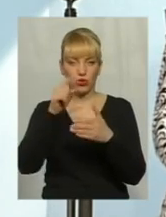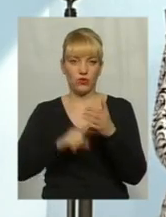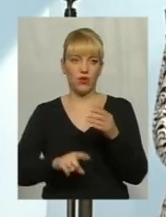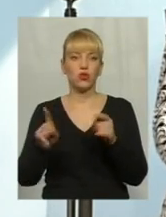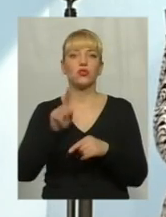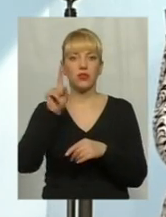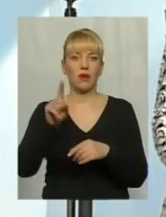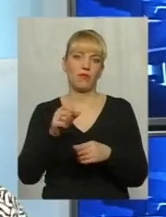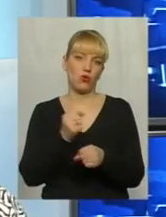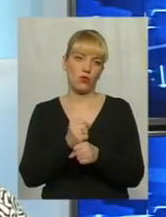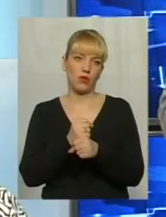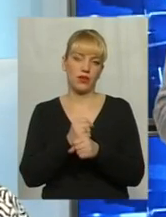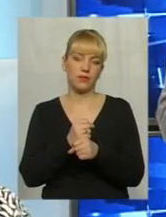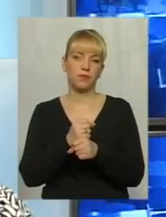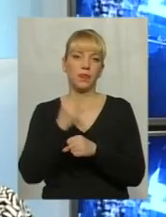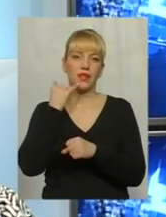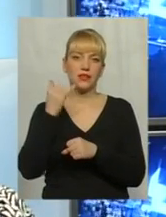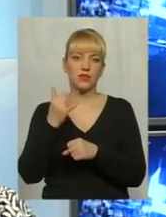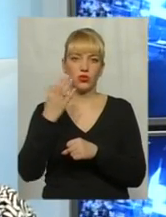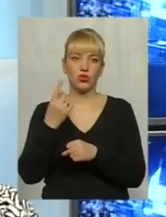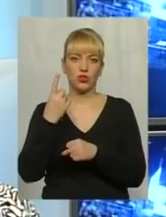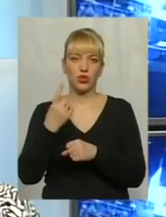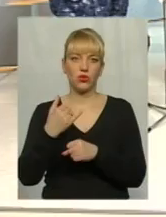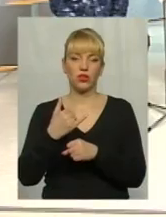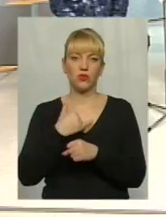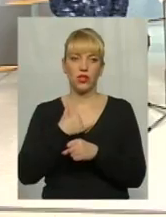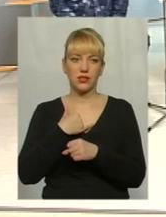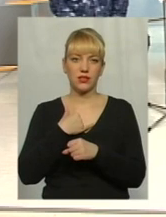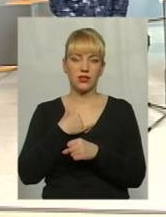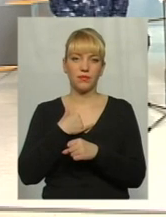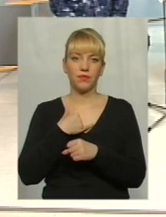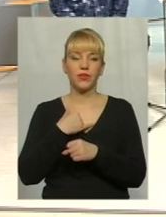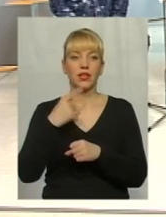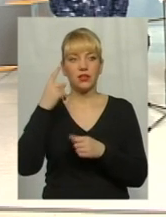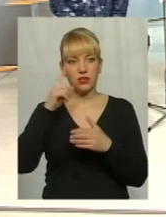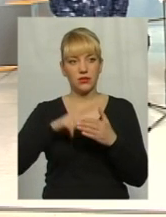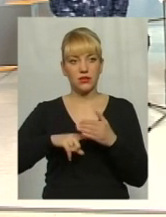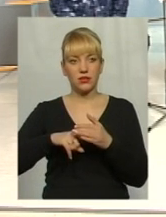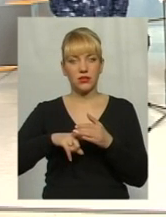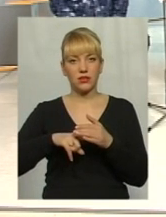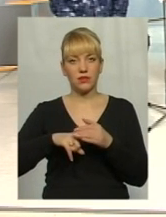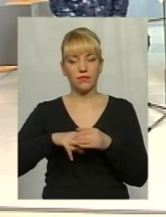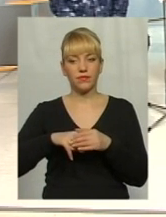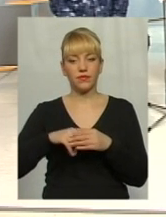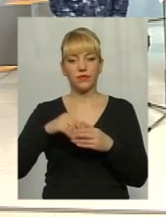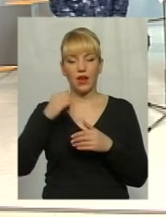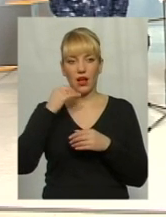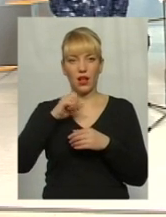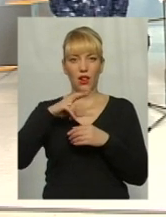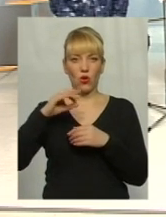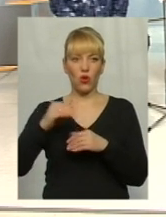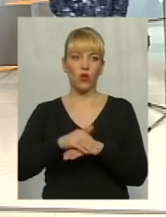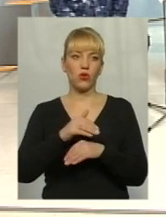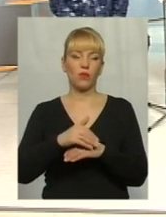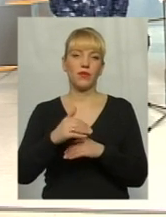не роблять. Дякую. В нас ще один дзвіночок є. Сподіваюся, питання не стосується. Доброго вечора. Так, добрий